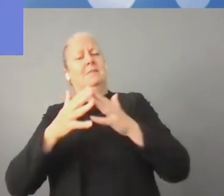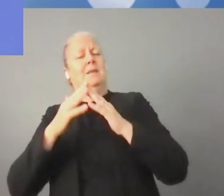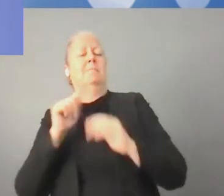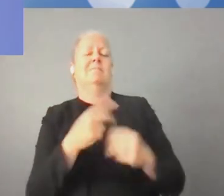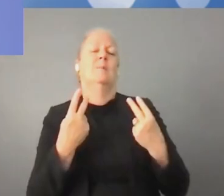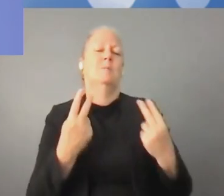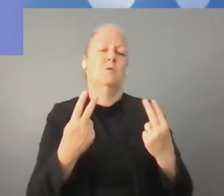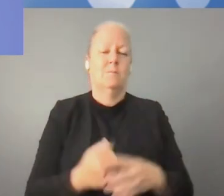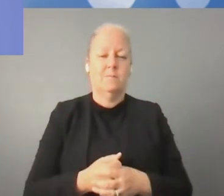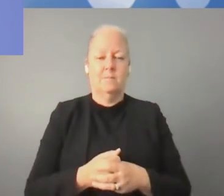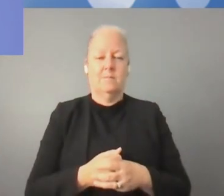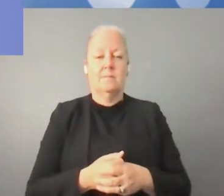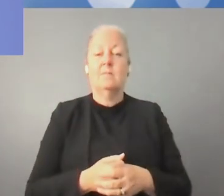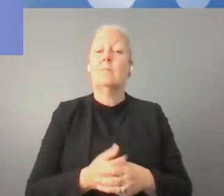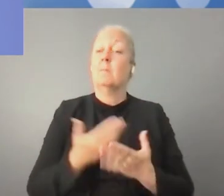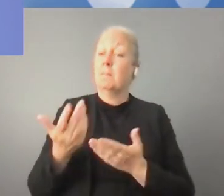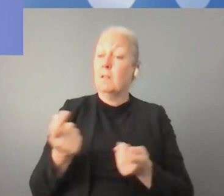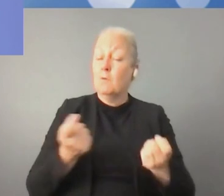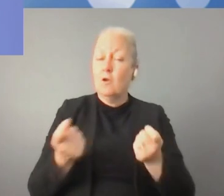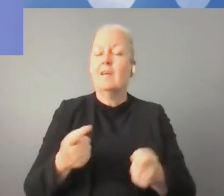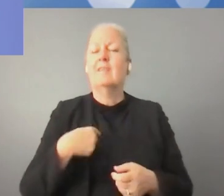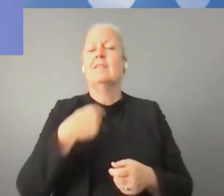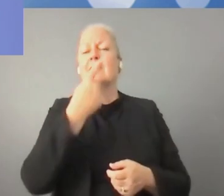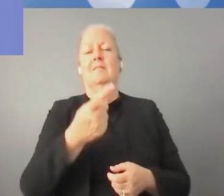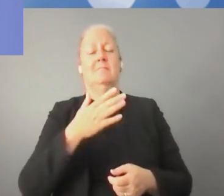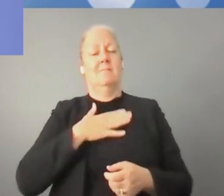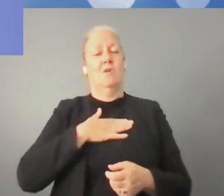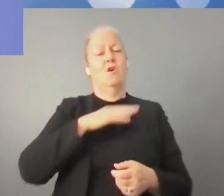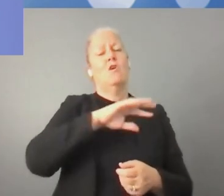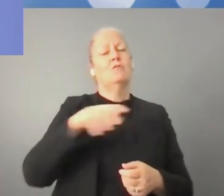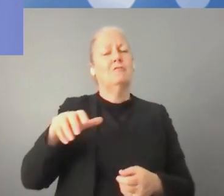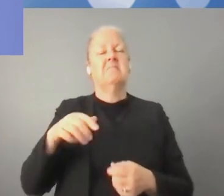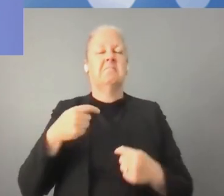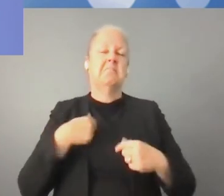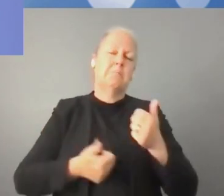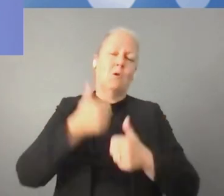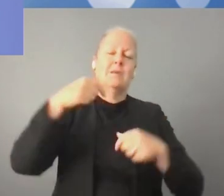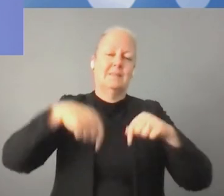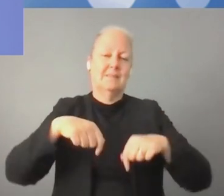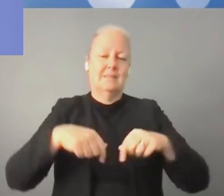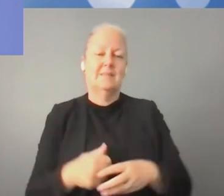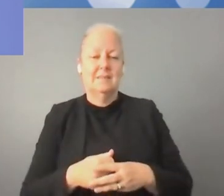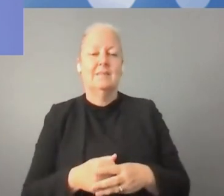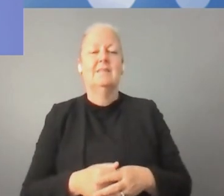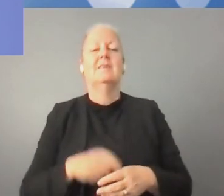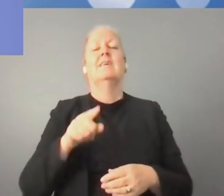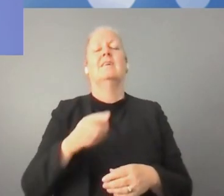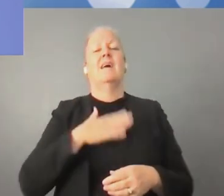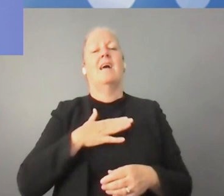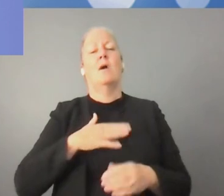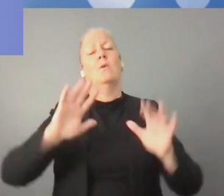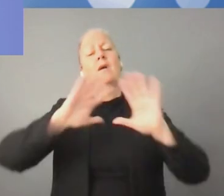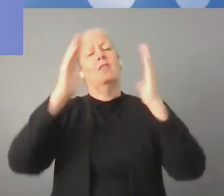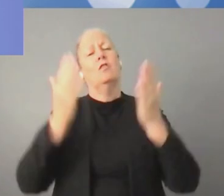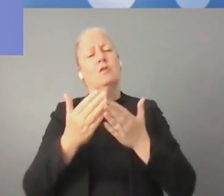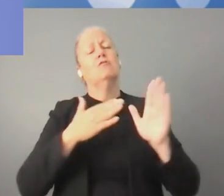جميعاً. طبعاً هذه الشركات الكبيرة هي مهمة. لنا أقول هنا